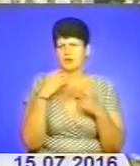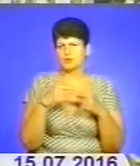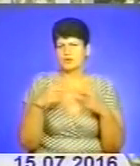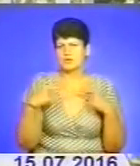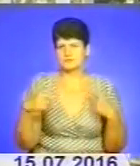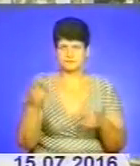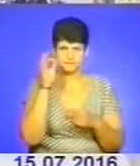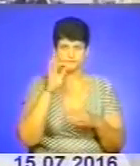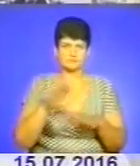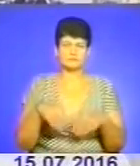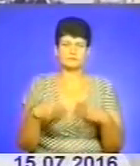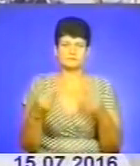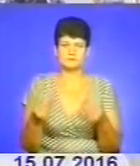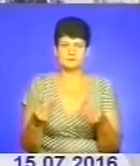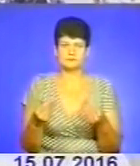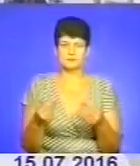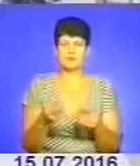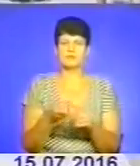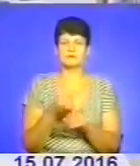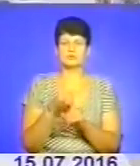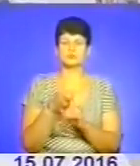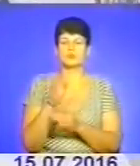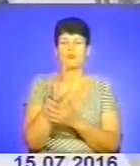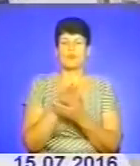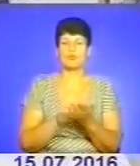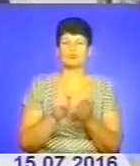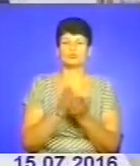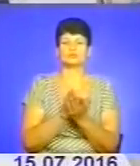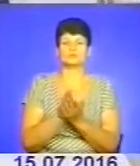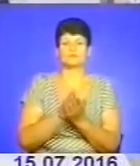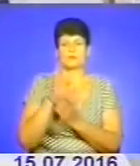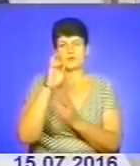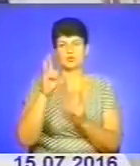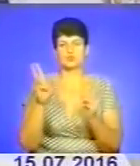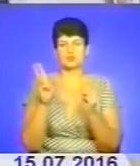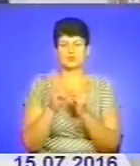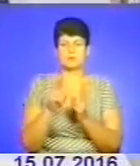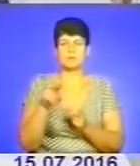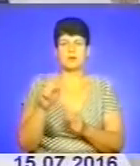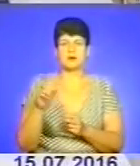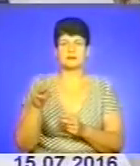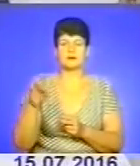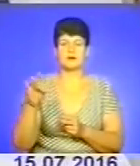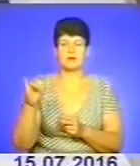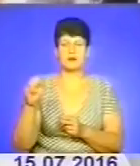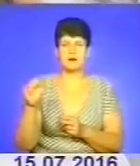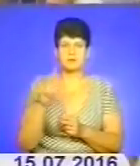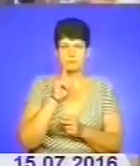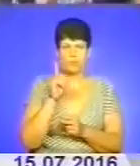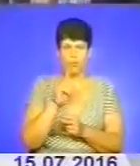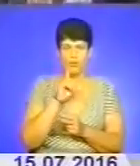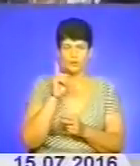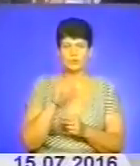смаколиків будемо давати. У рамках прощі відбудуться літургії, зустріч патріарха у ГКЦ Святослава з молоддю,